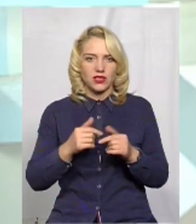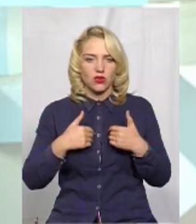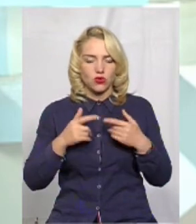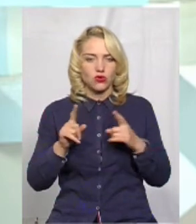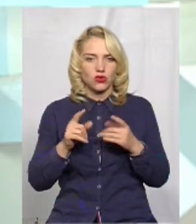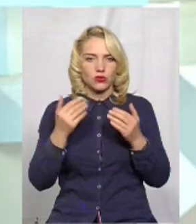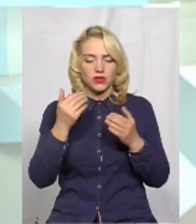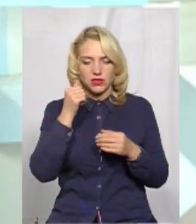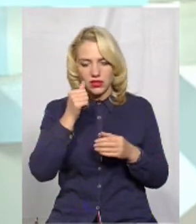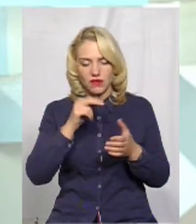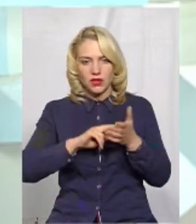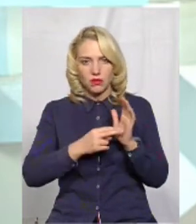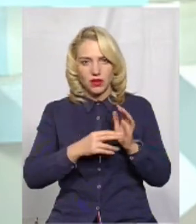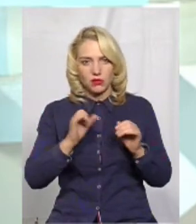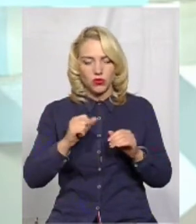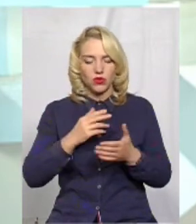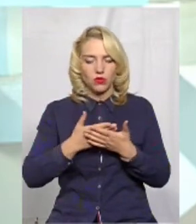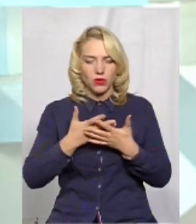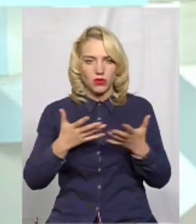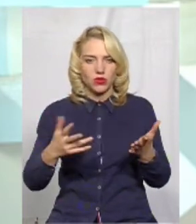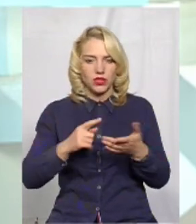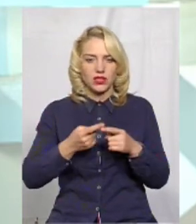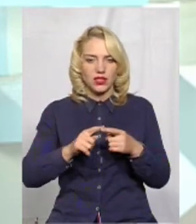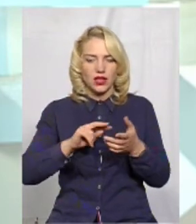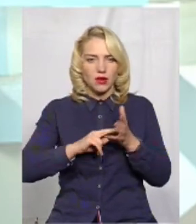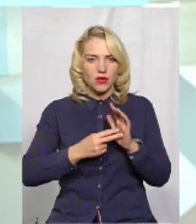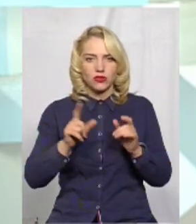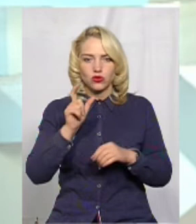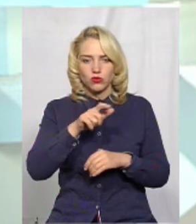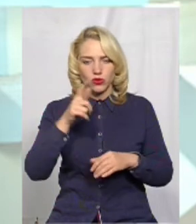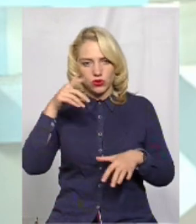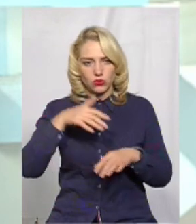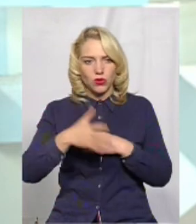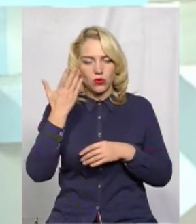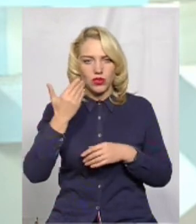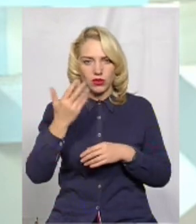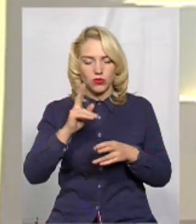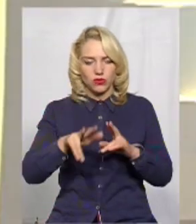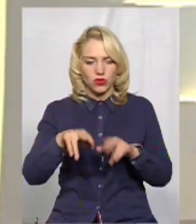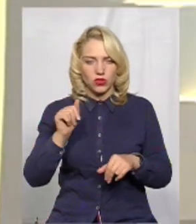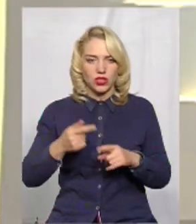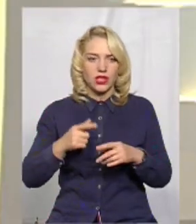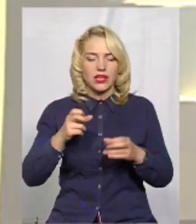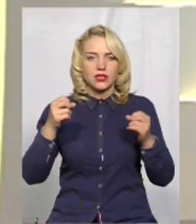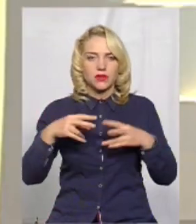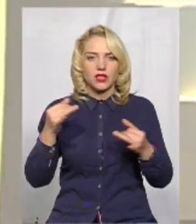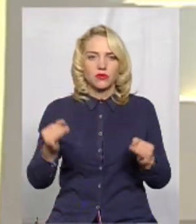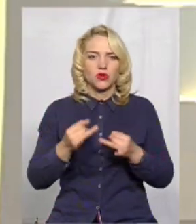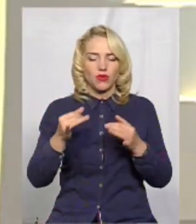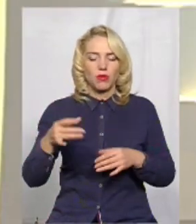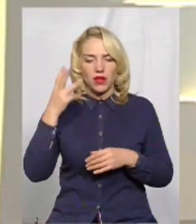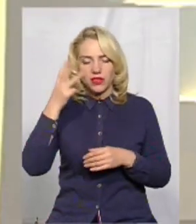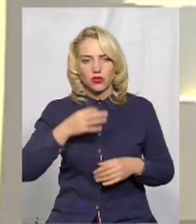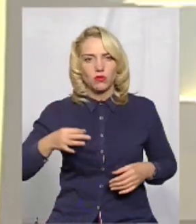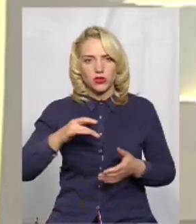склали план і щоб ми цей план оприлюднили, щоб люди розуміли, коли їх будуть підключати. Спеціально поцікавилась у Хмельницькому обласному